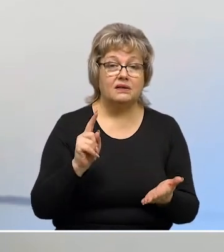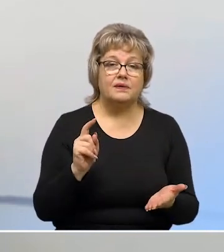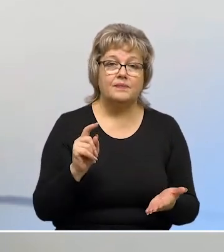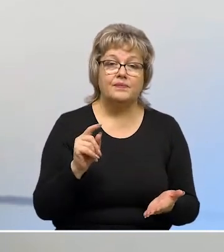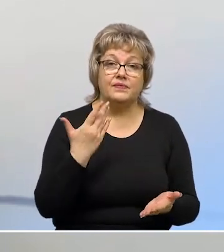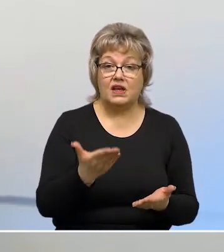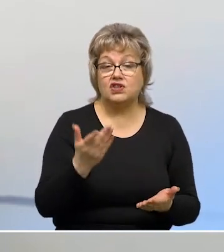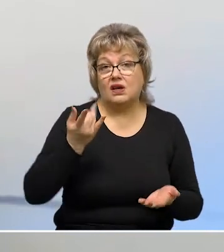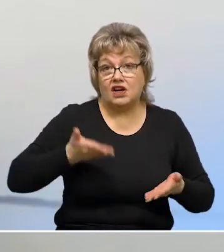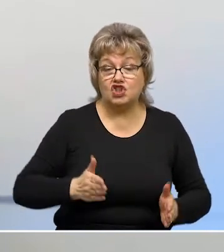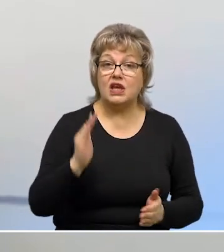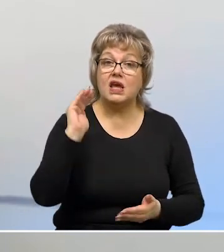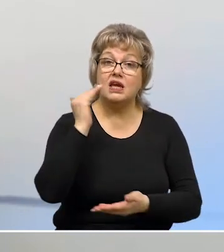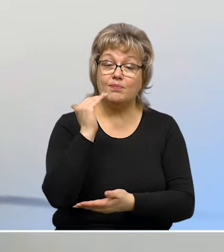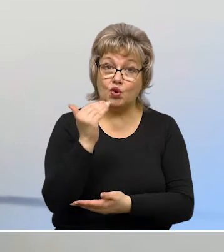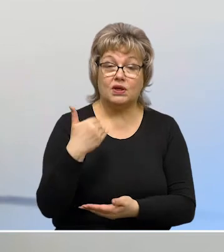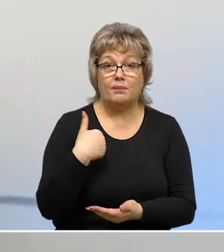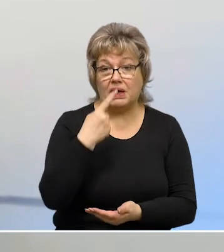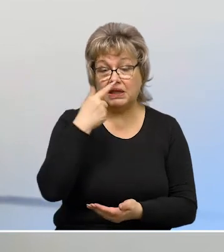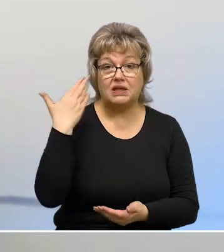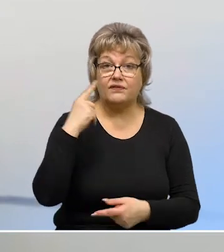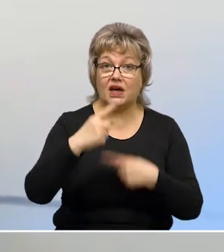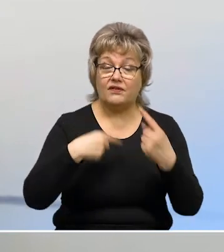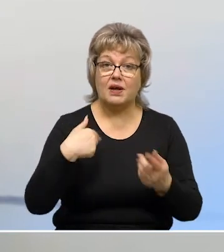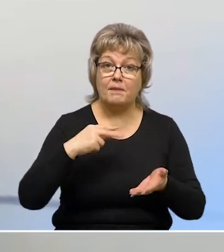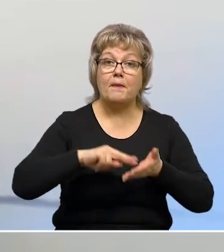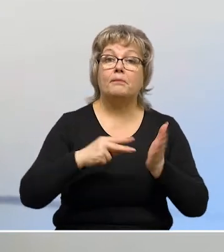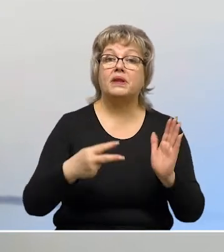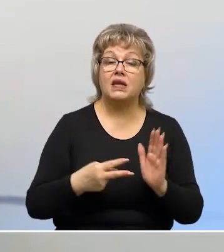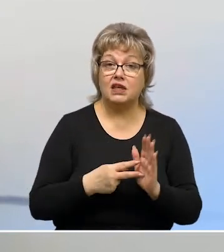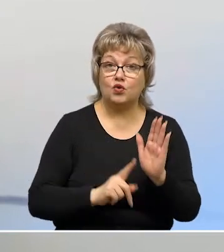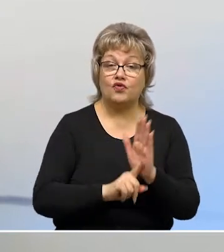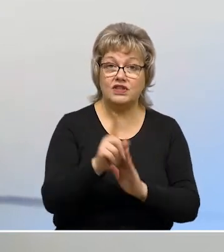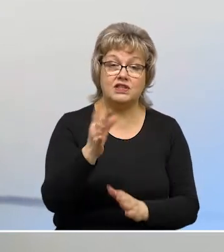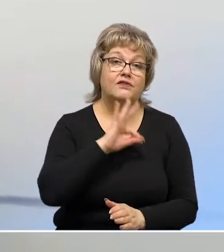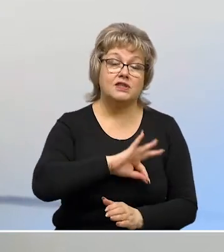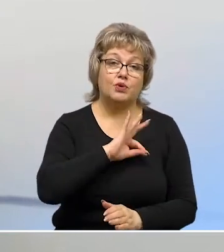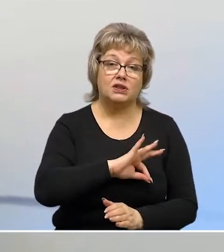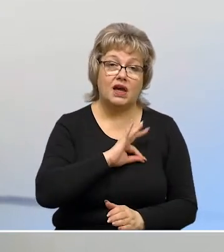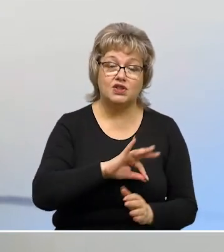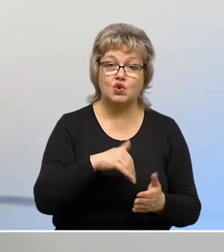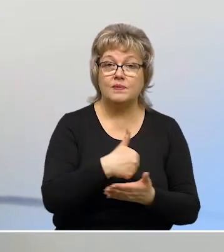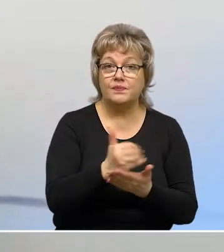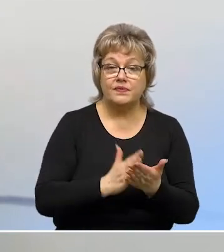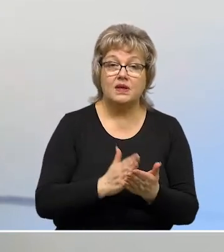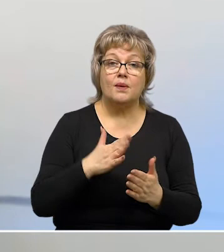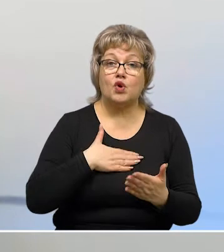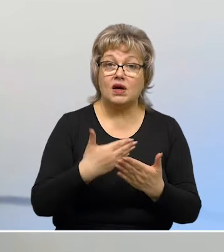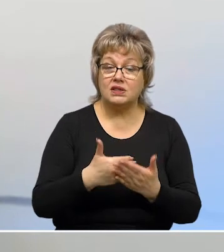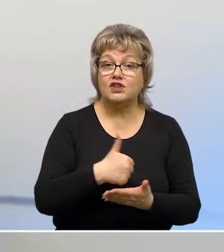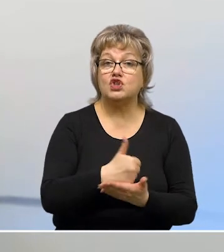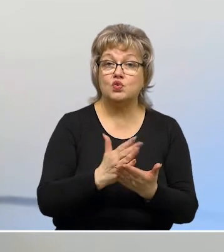Пример даже рождения ребенка. Если мы недавно говорили о том, что мы планируем ввести в эксплуатацию сервис